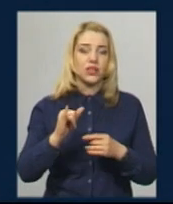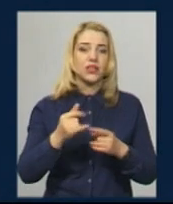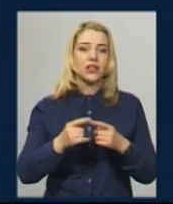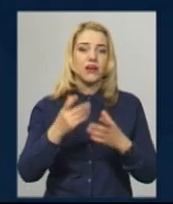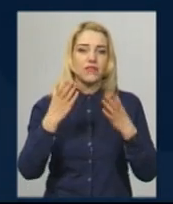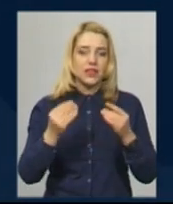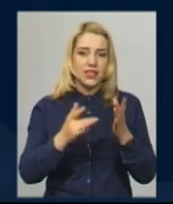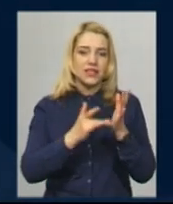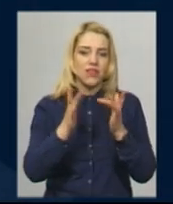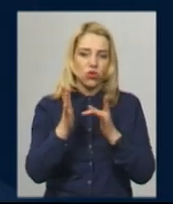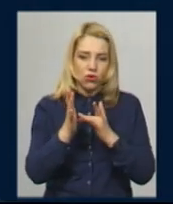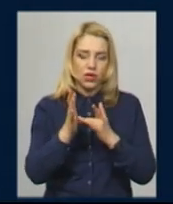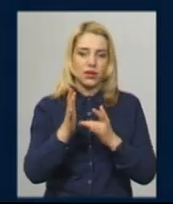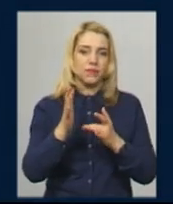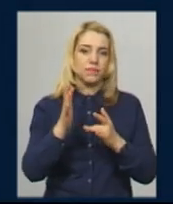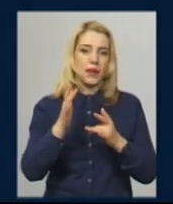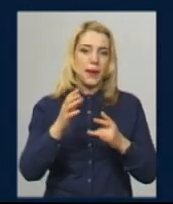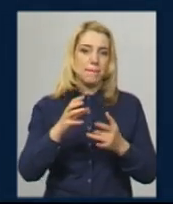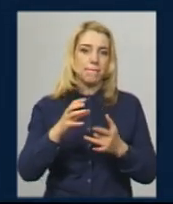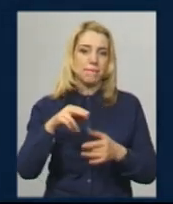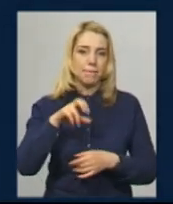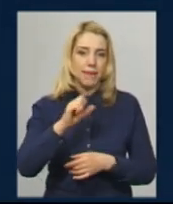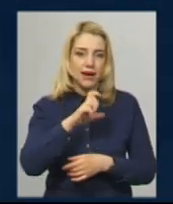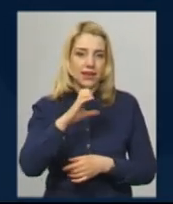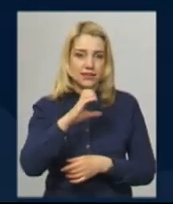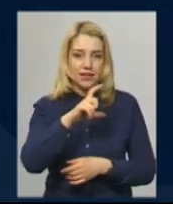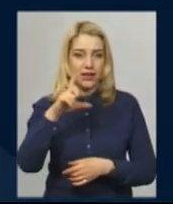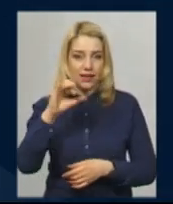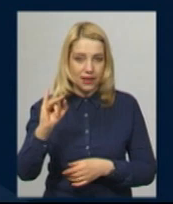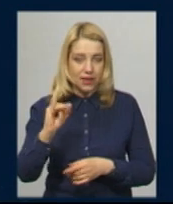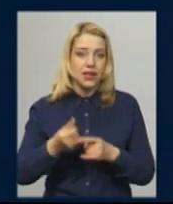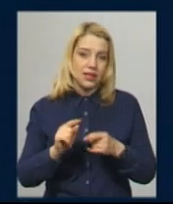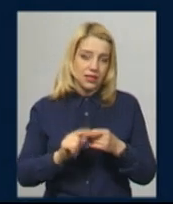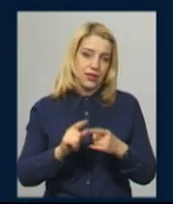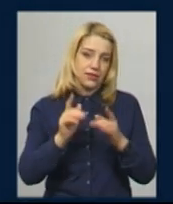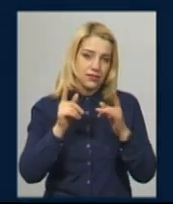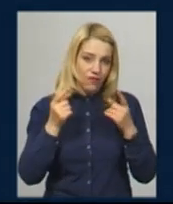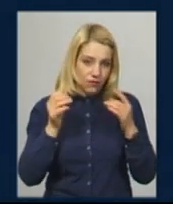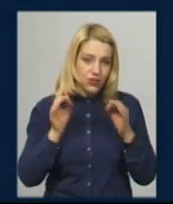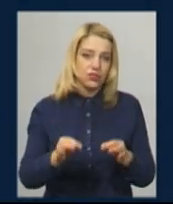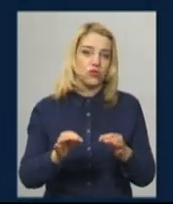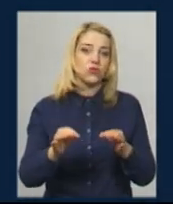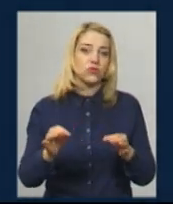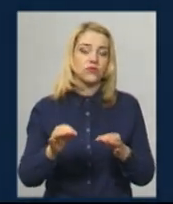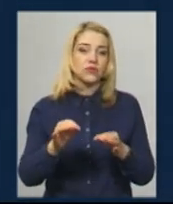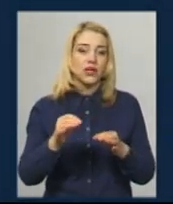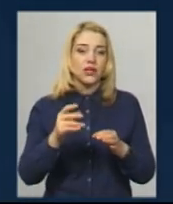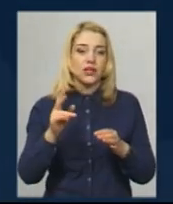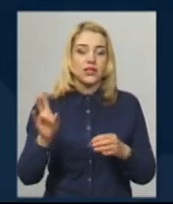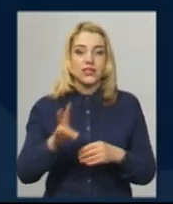святої пасхи, тобто ніч святої пасхи. Звісно, священники будуть і